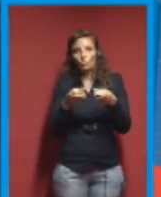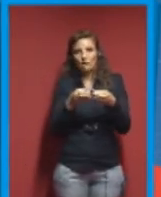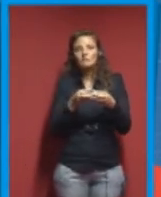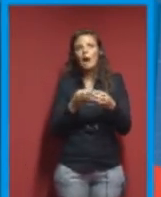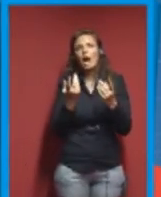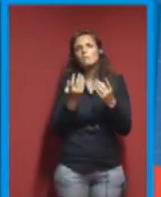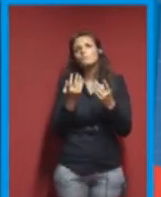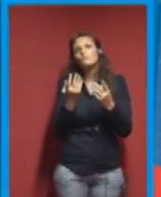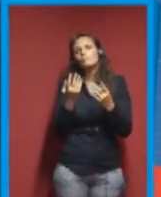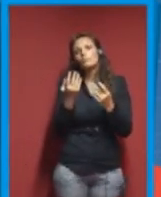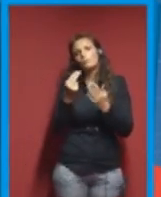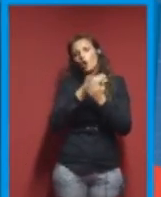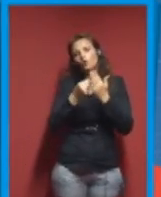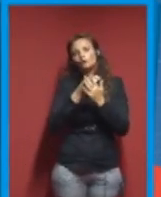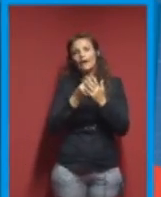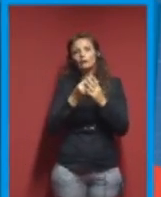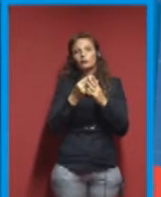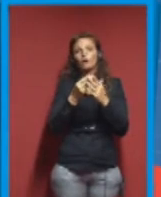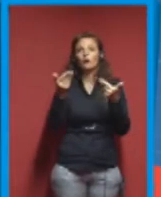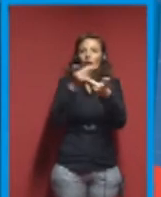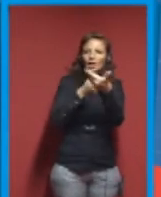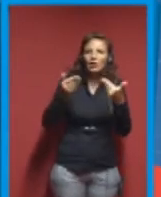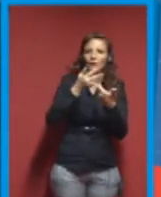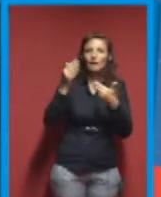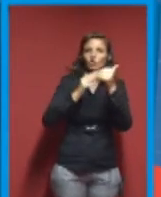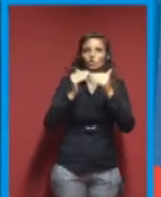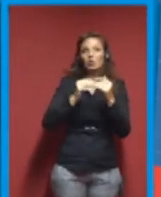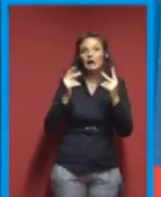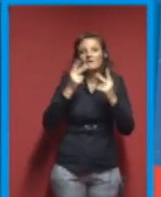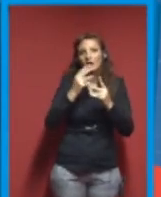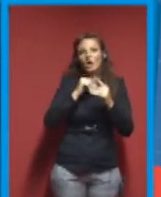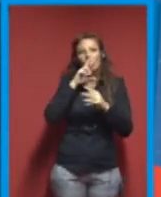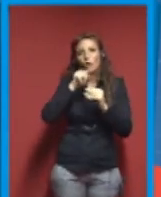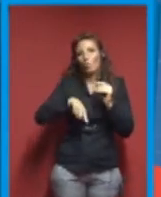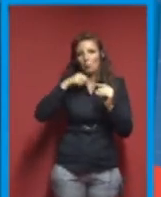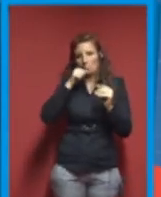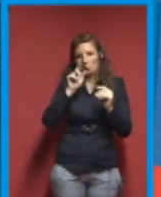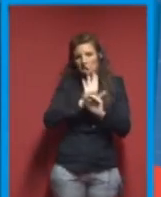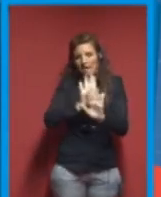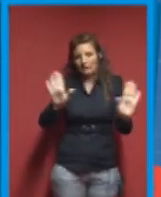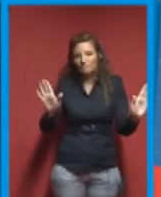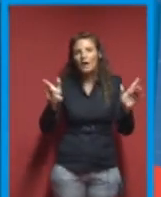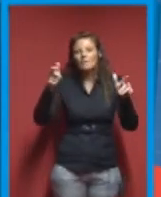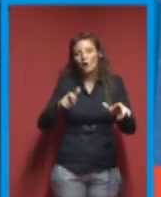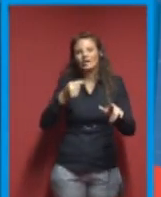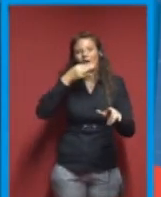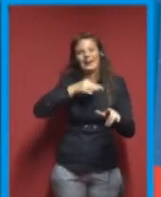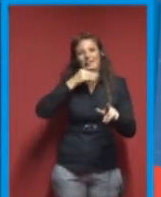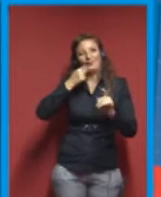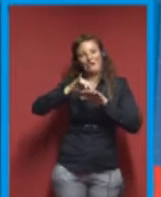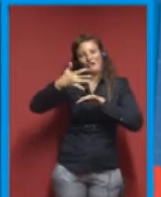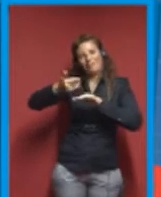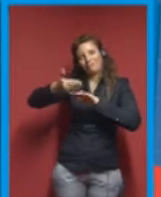infrastrutturale. Fortunatamente non devo parlare molto di tutto ciò, perché i precedenti oratori hanno